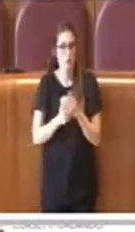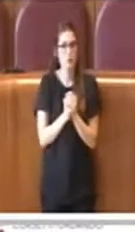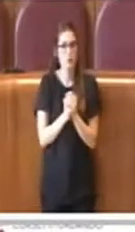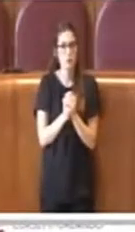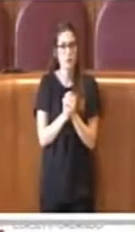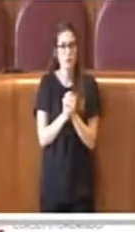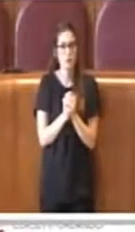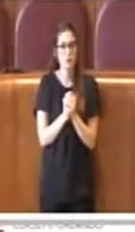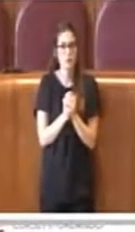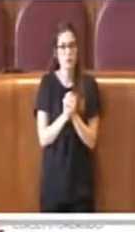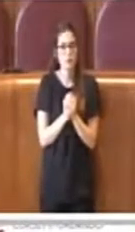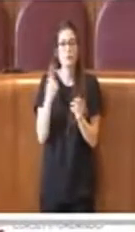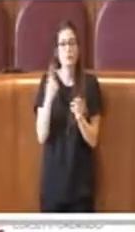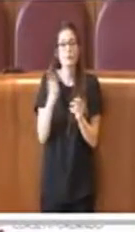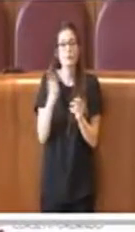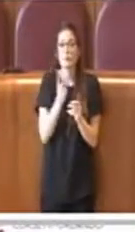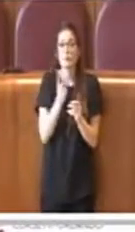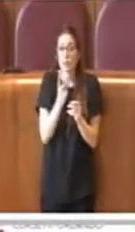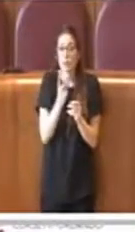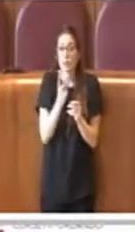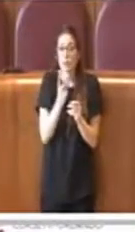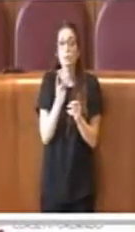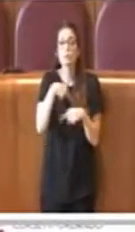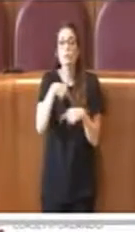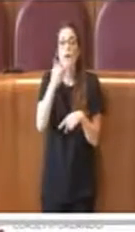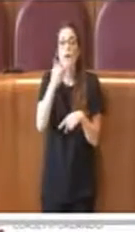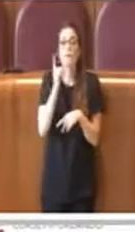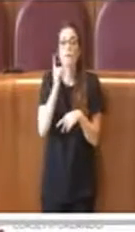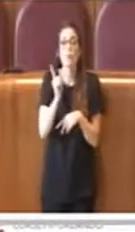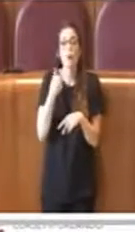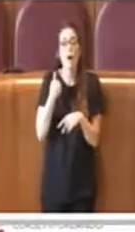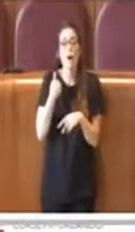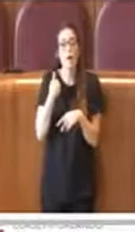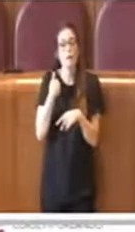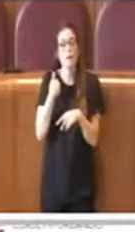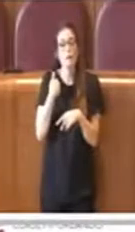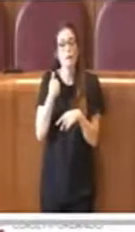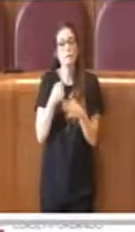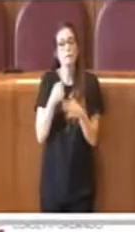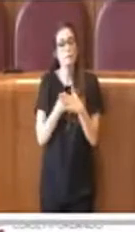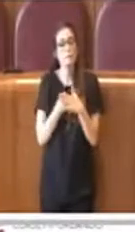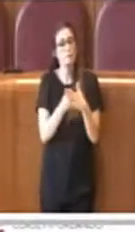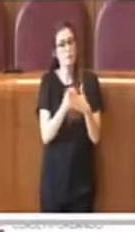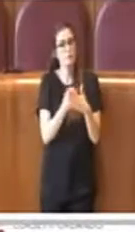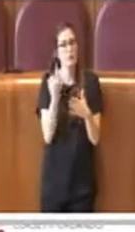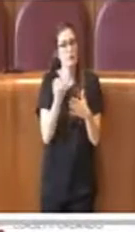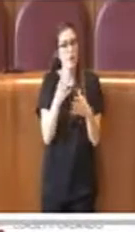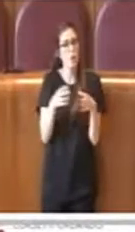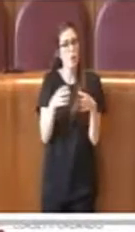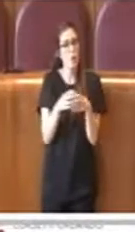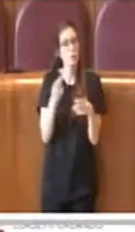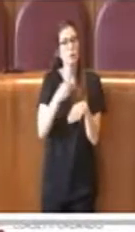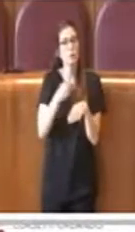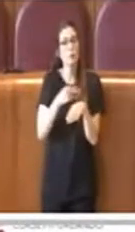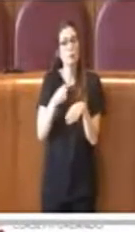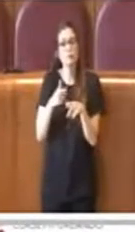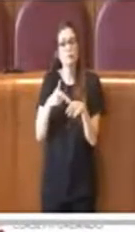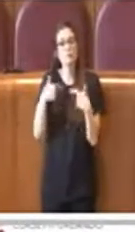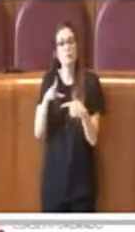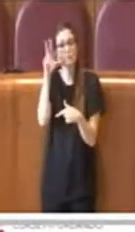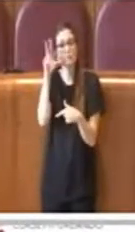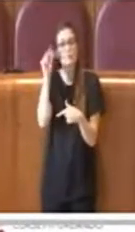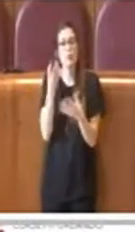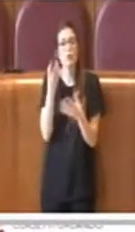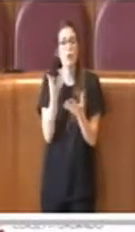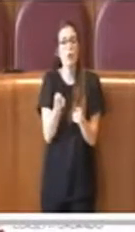generale la direzione è quella di sostenere le necessità operative dell'organismo e di garantire allo stesso un riconoscimento concreto